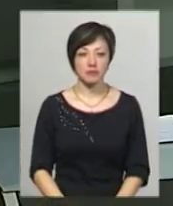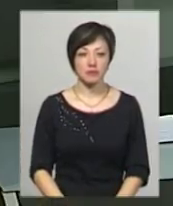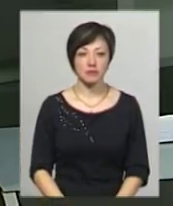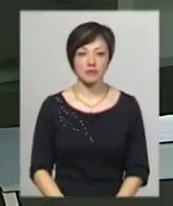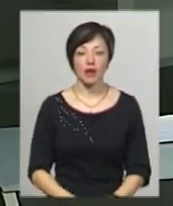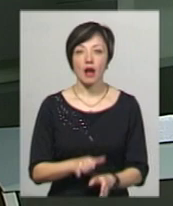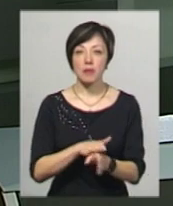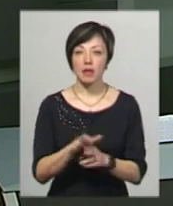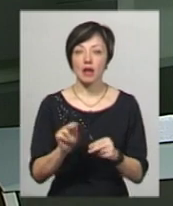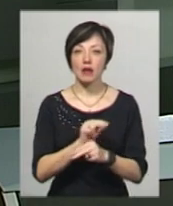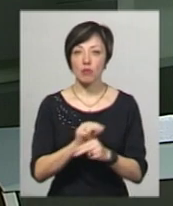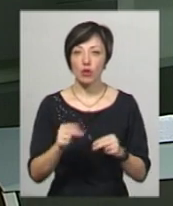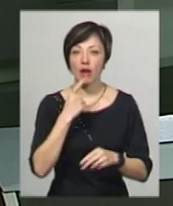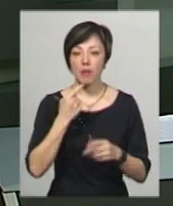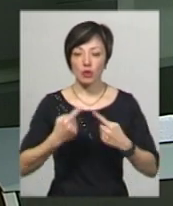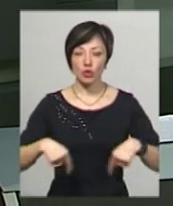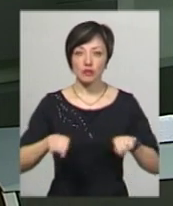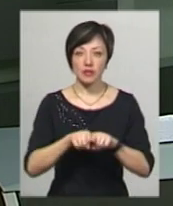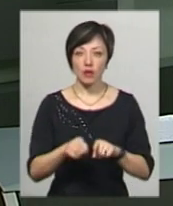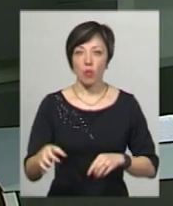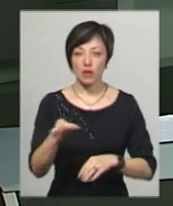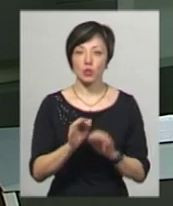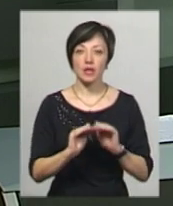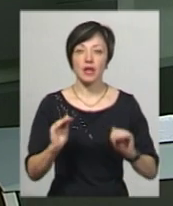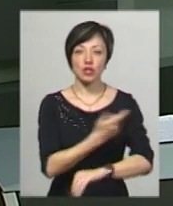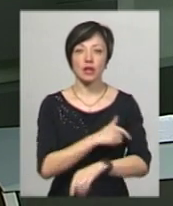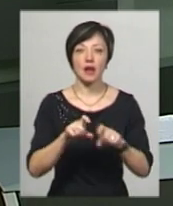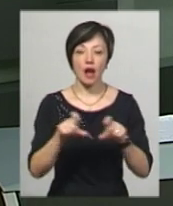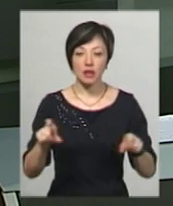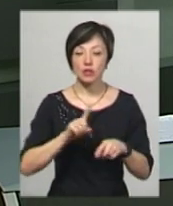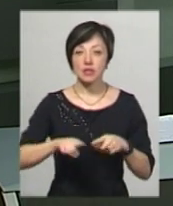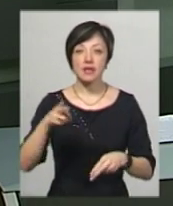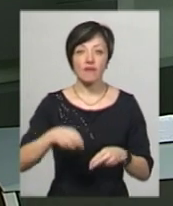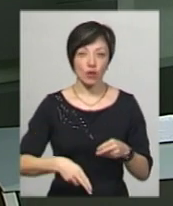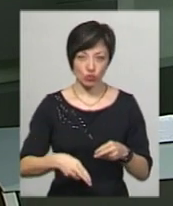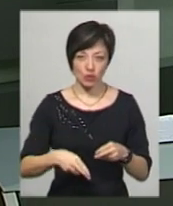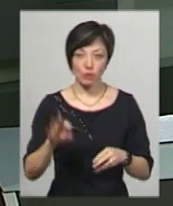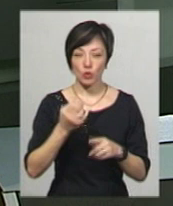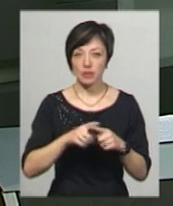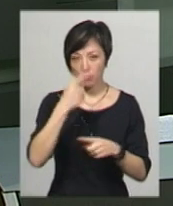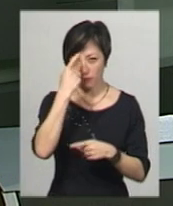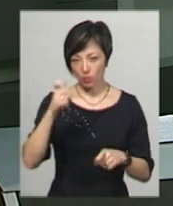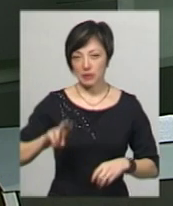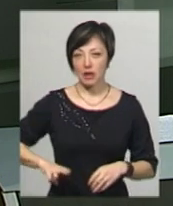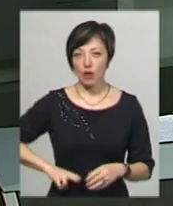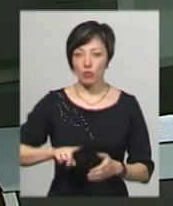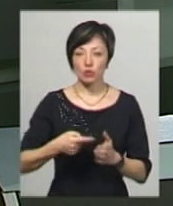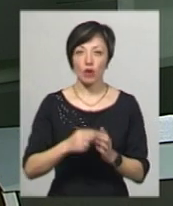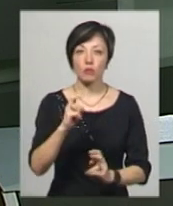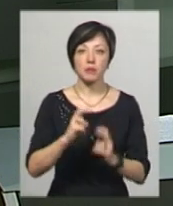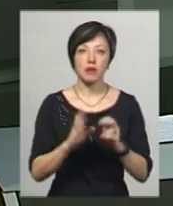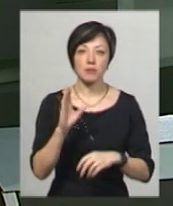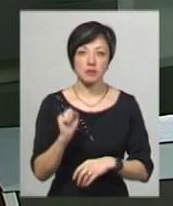Капітальний ремонт гематологічного відділення обласної дитячої лікарні завершується. Про це повідомив директор комунального